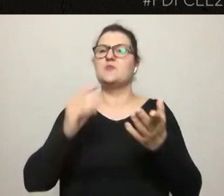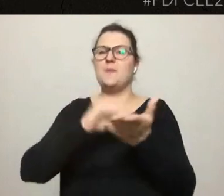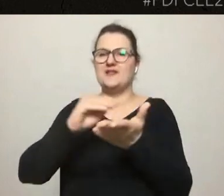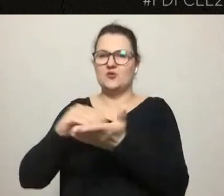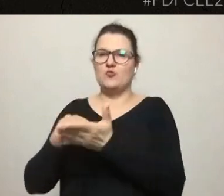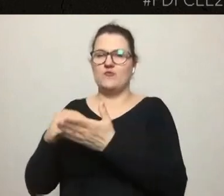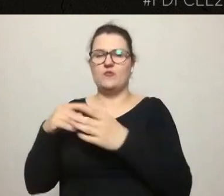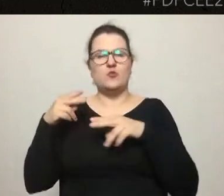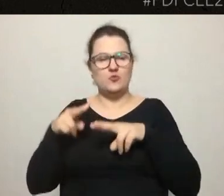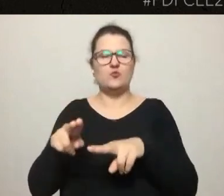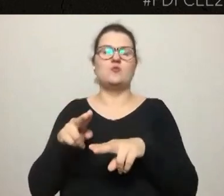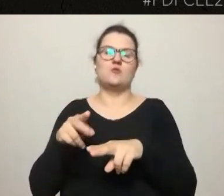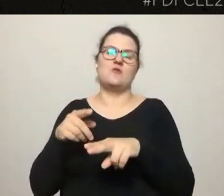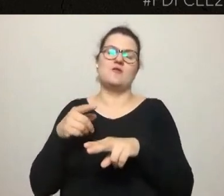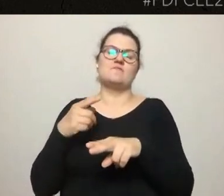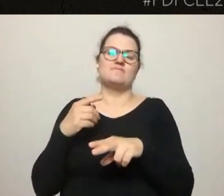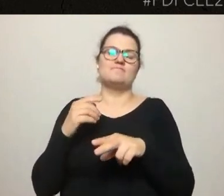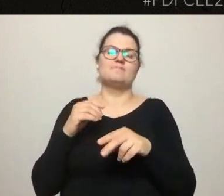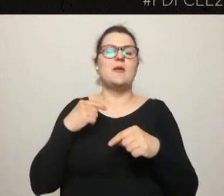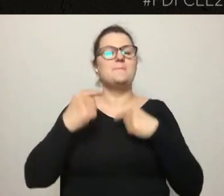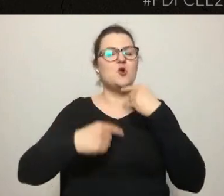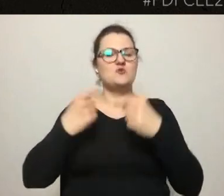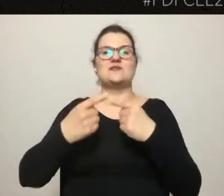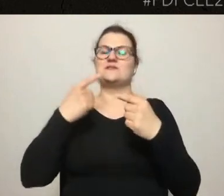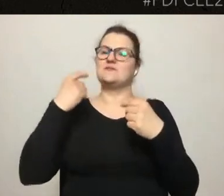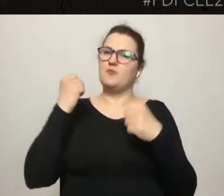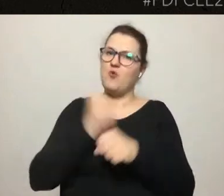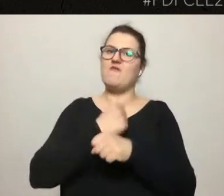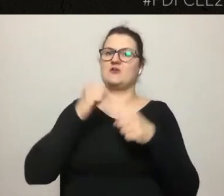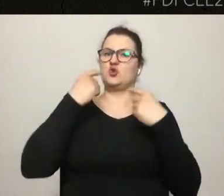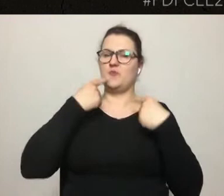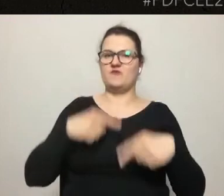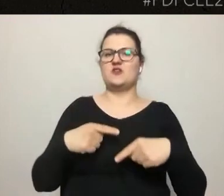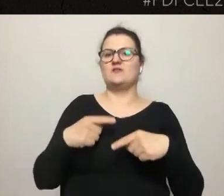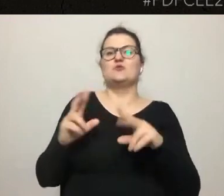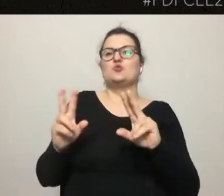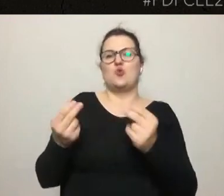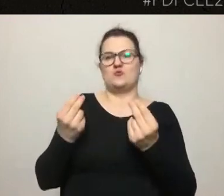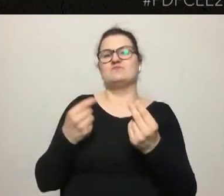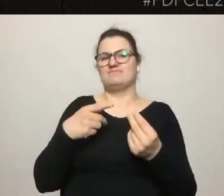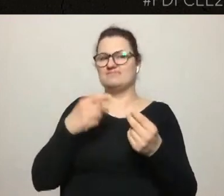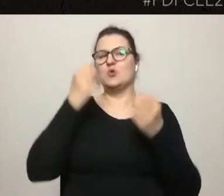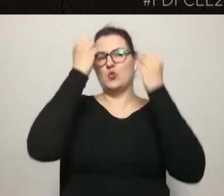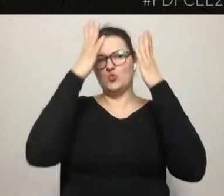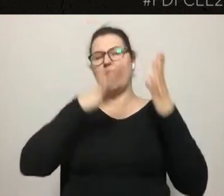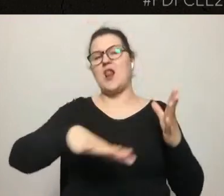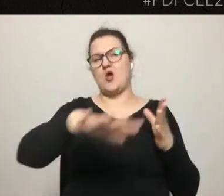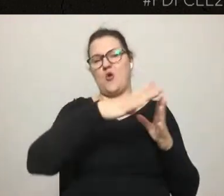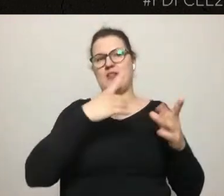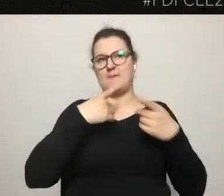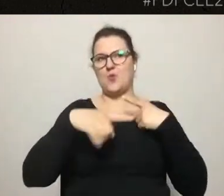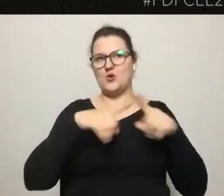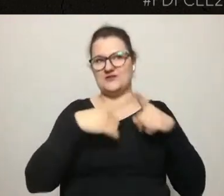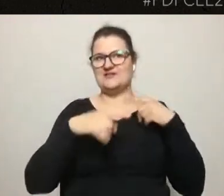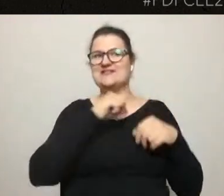odpowiedzialny, poważny, decyduje przede wszystkim kultura prowadzenia lokalnej polityki przez samorząd i traktowania swoich